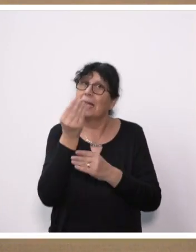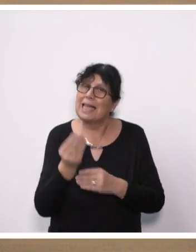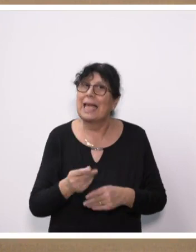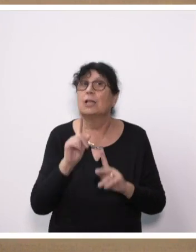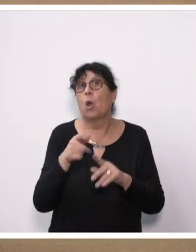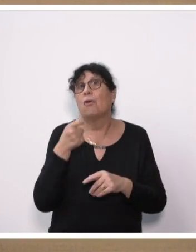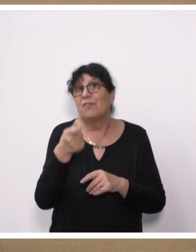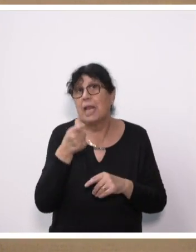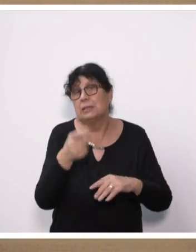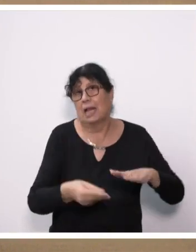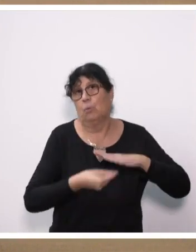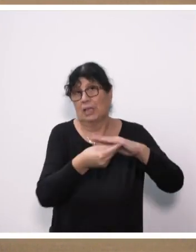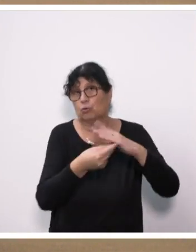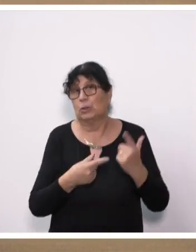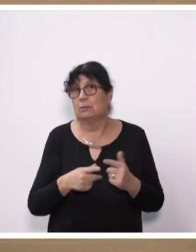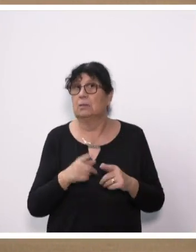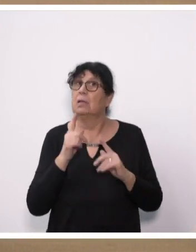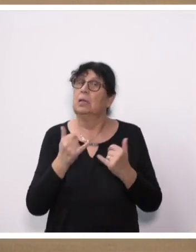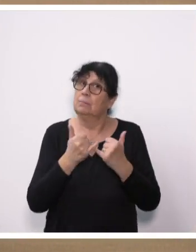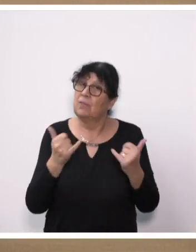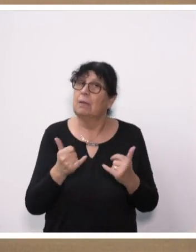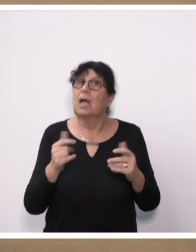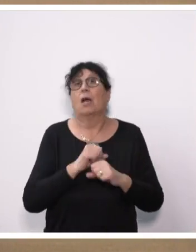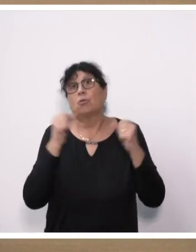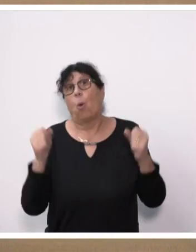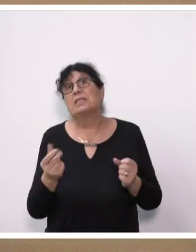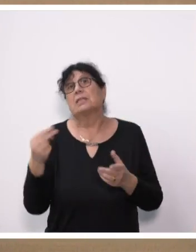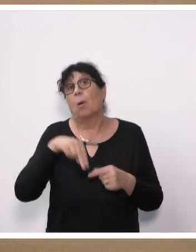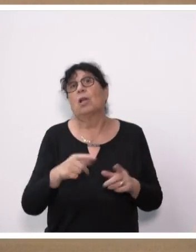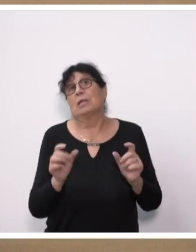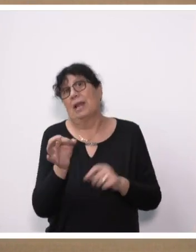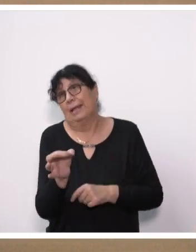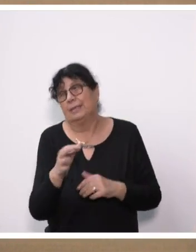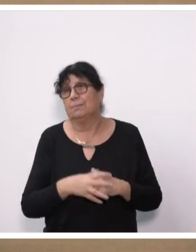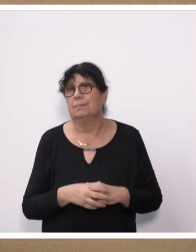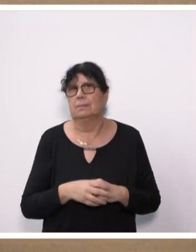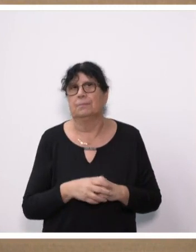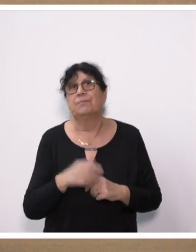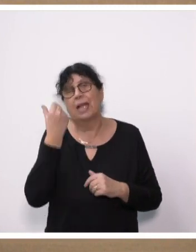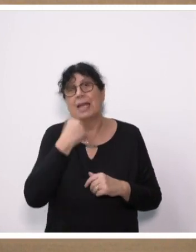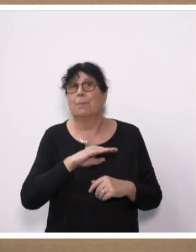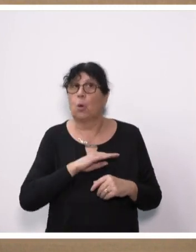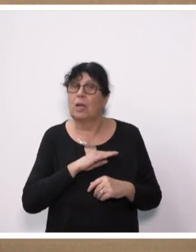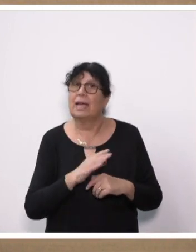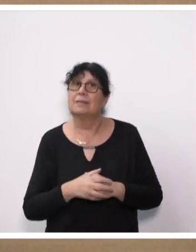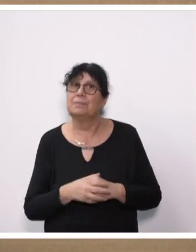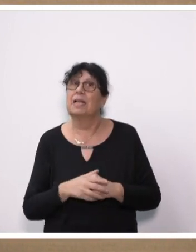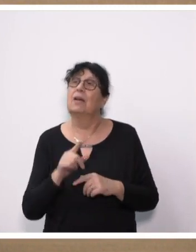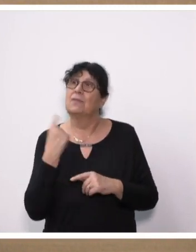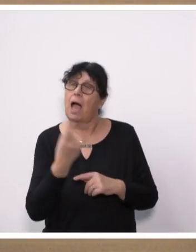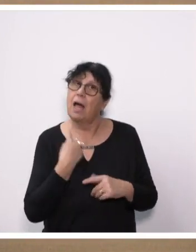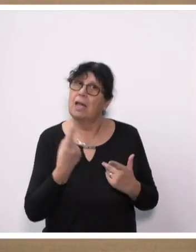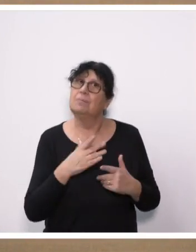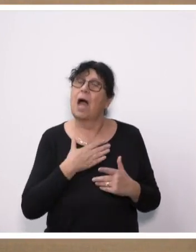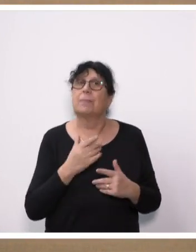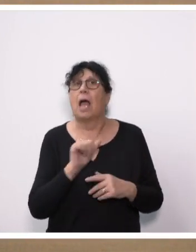finanziell unterstützt werden, gemäß dem Motto Großes entsteht im Kleinen. Liebe Kolleginnen und Kollegen, wir alle haben